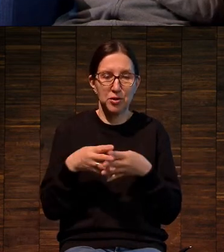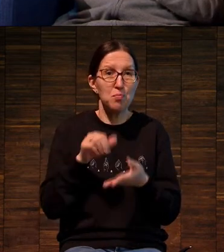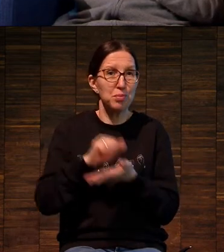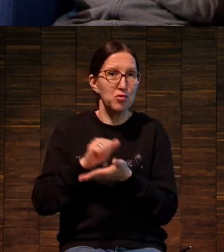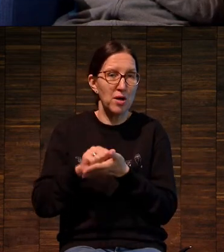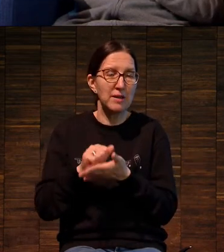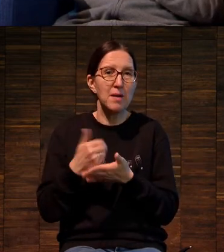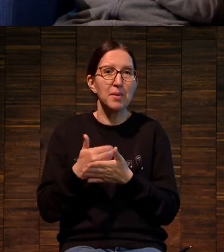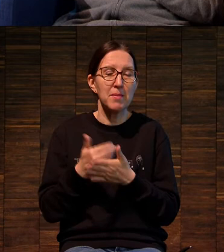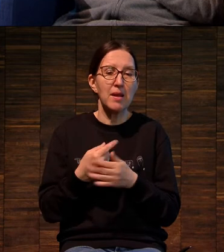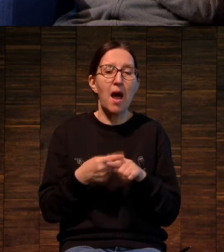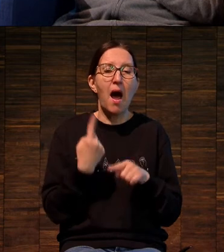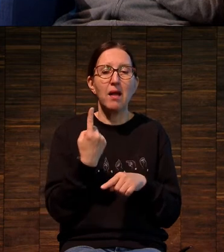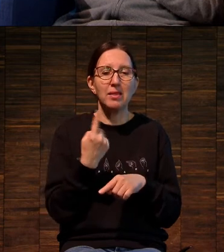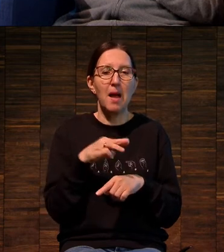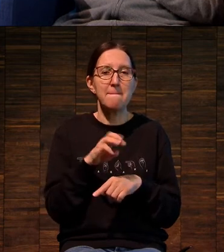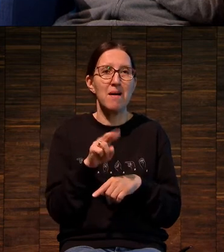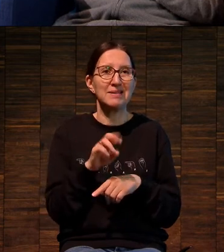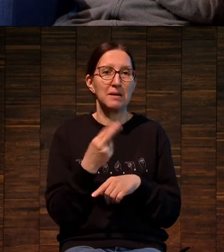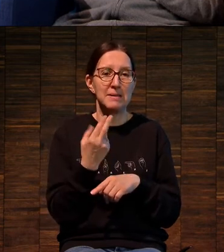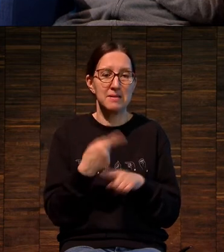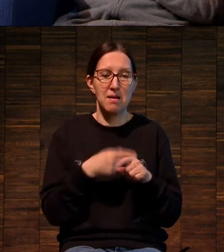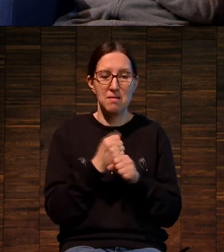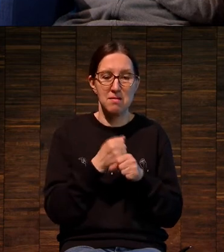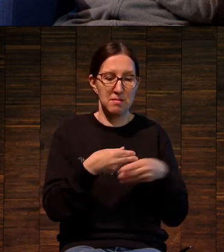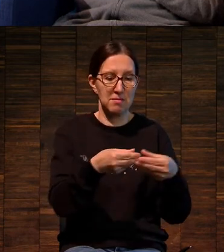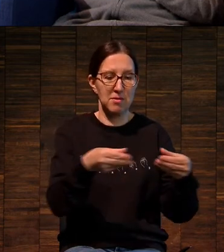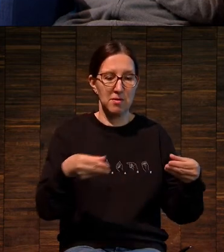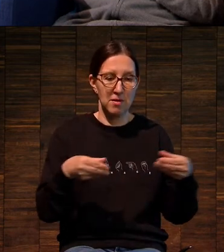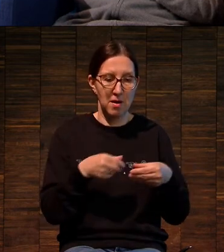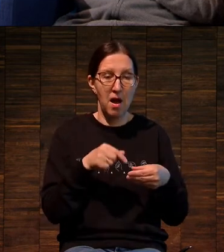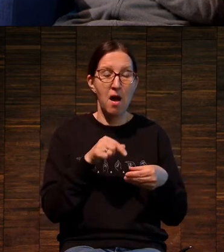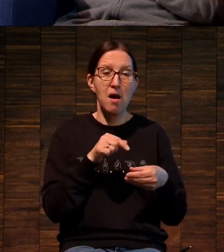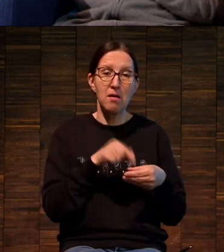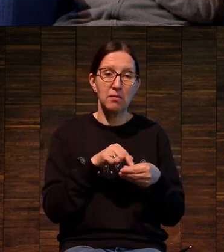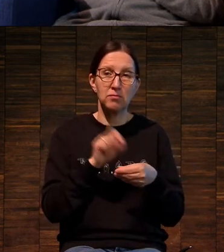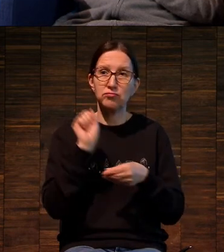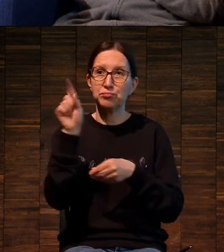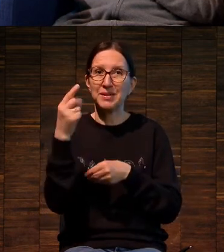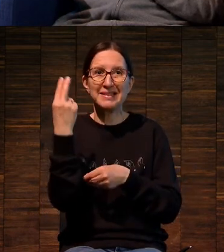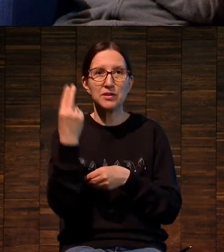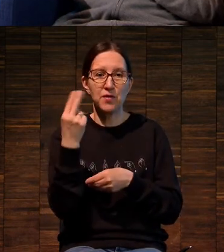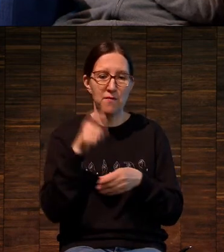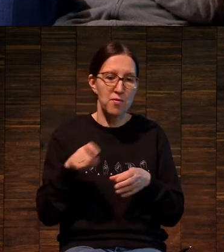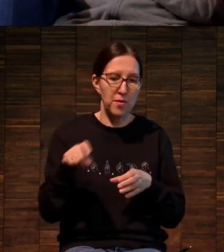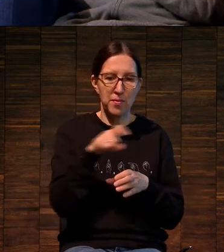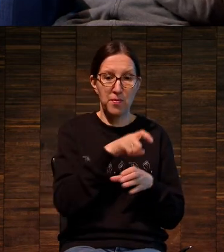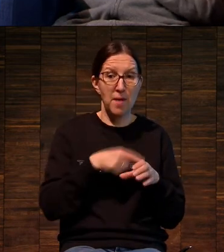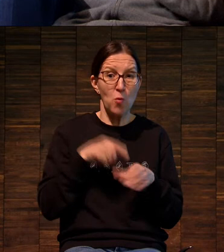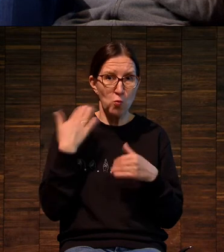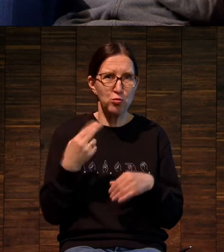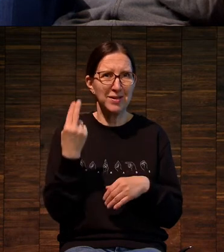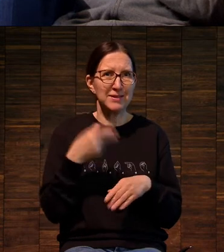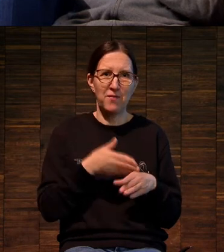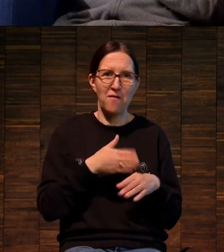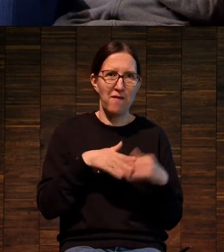условно говоря, матрица изготавливается при помощи цифрового процесса какого-то.